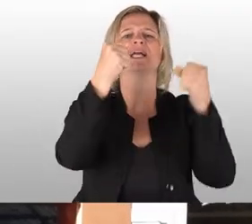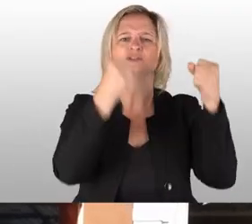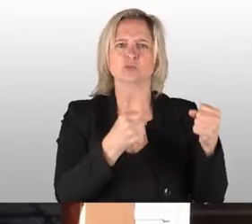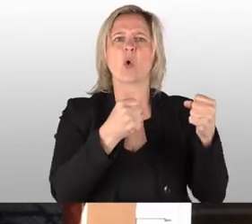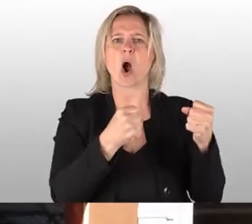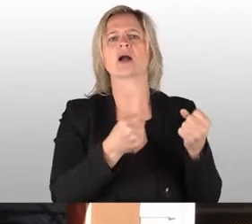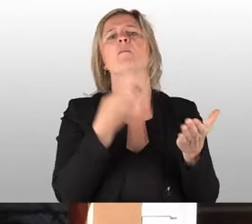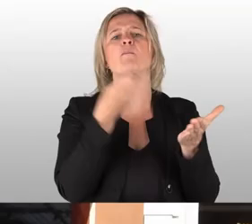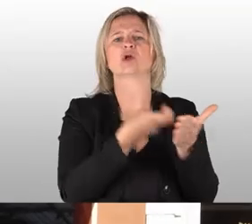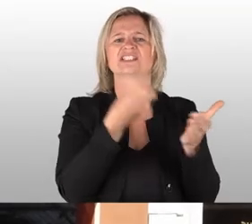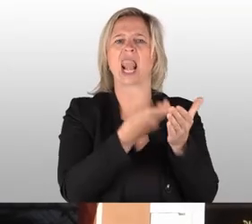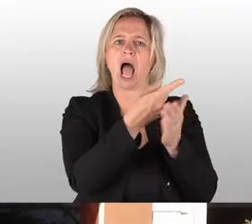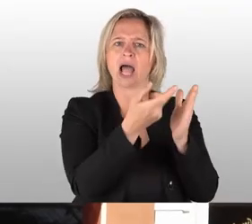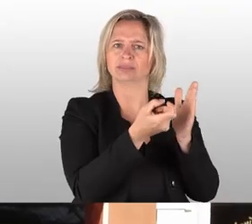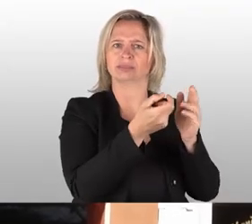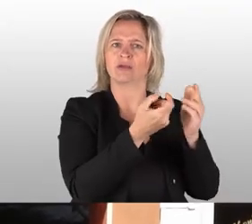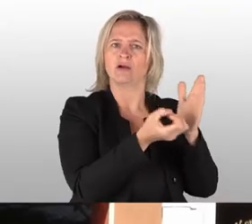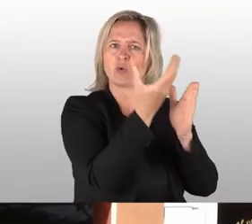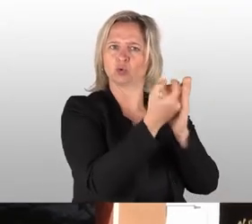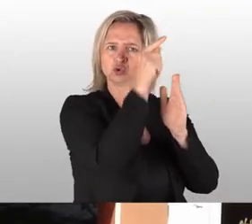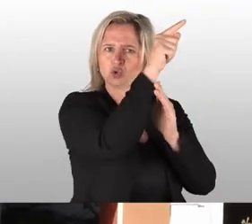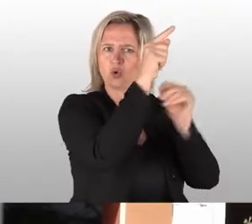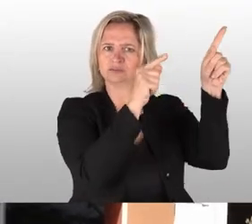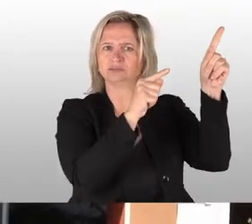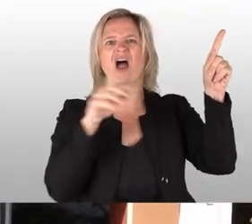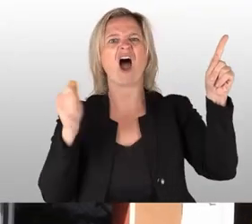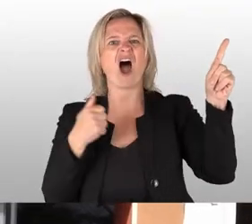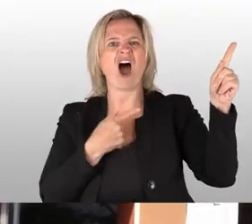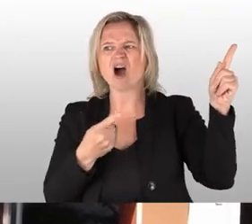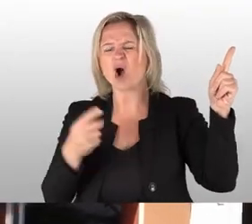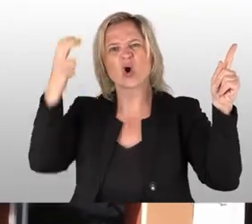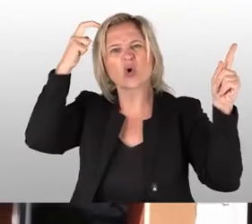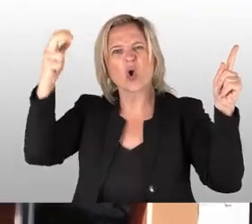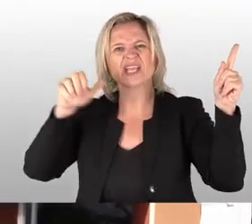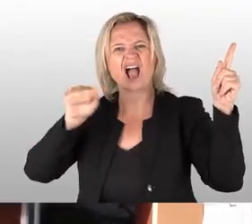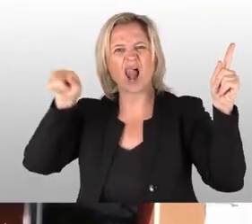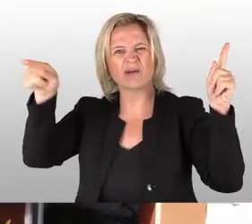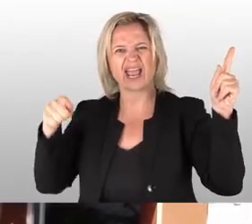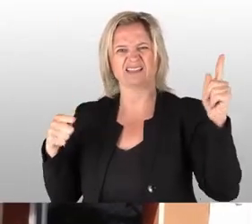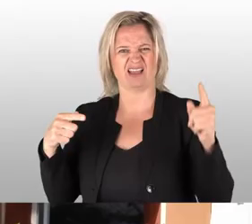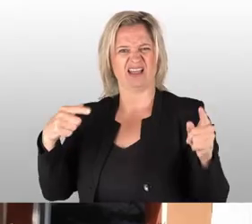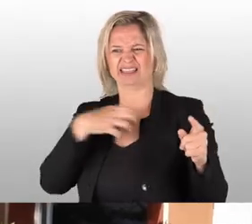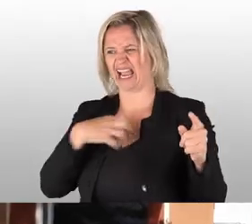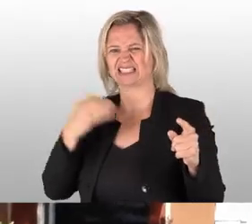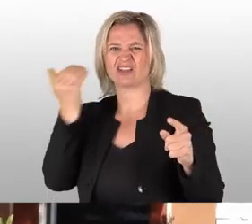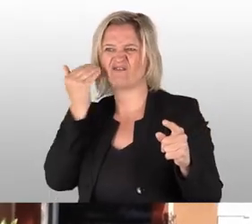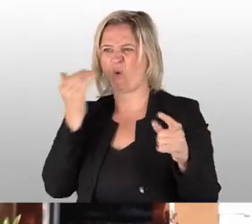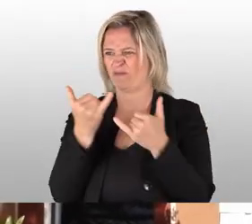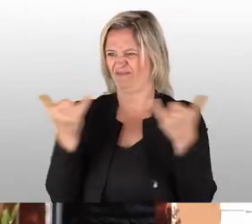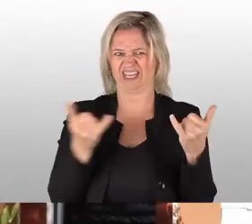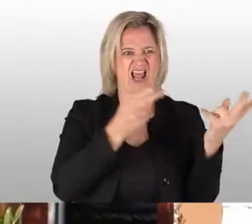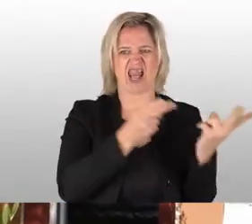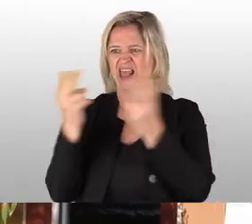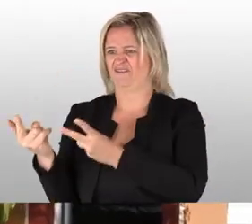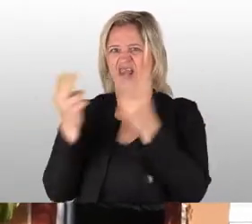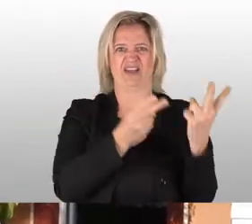August der Starke wohnte aber in Dresden. Er brauchte also zuverlässige Porzellankuriere. Und da gab es ein riesengroßes Problem.